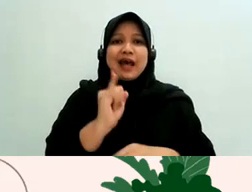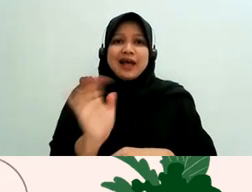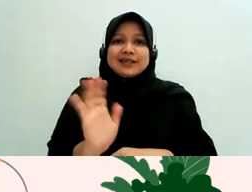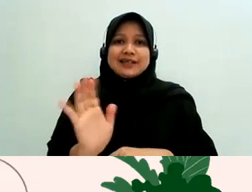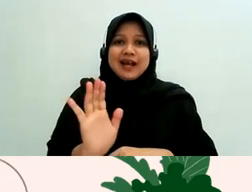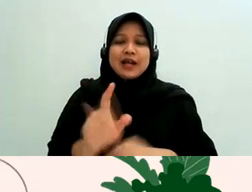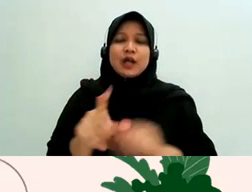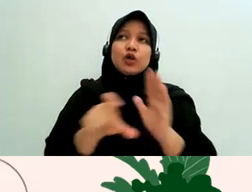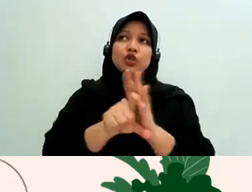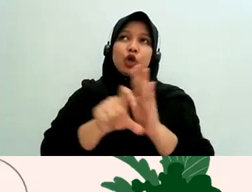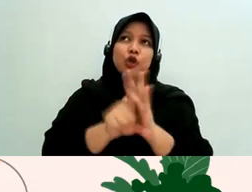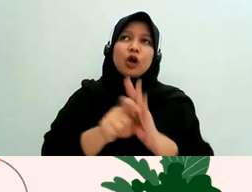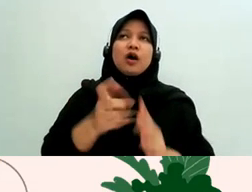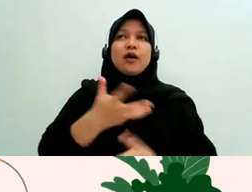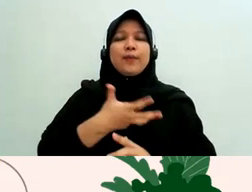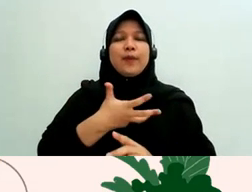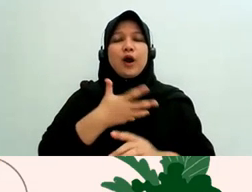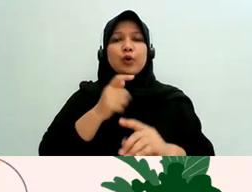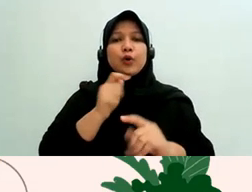apa